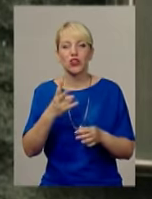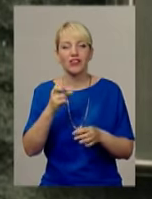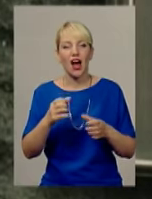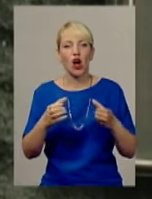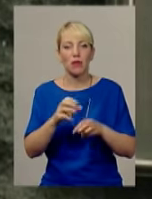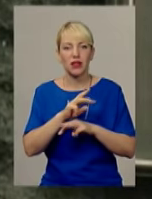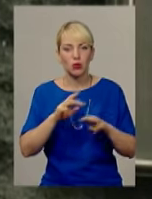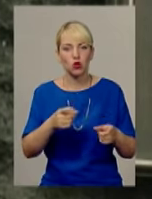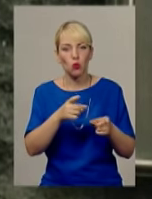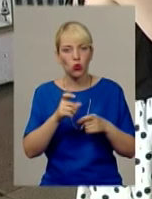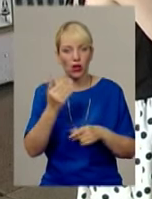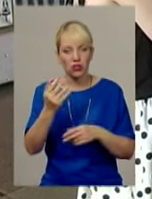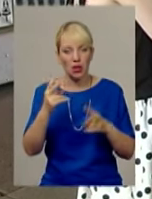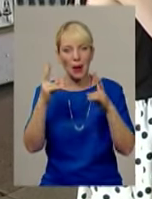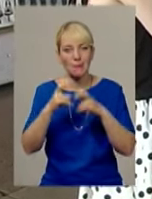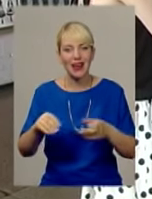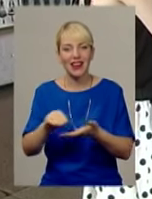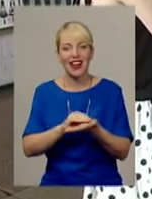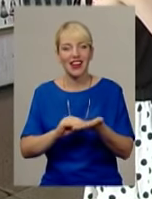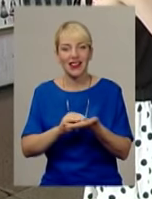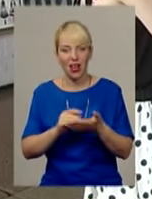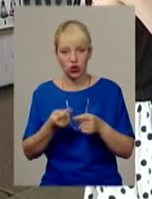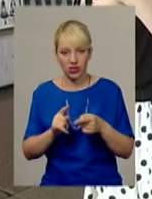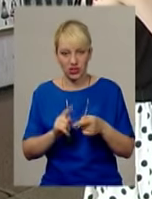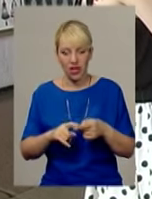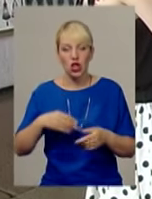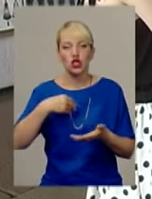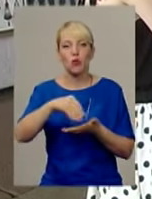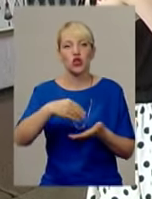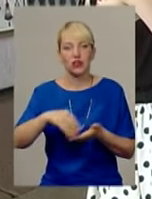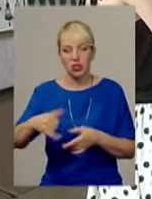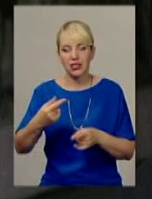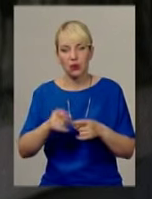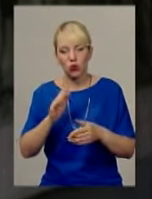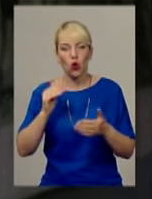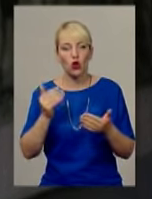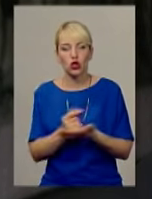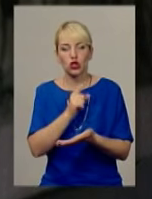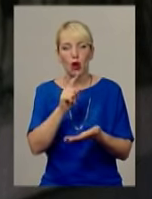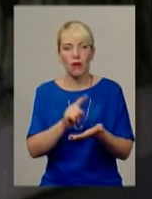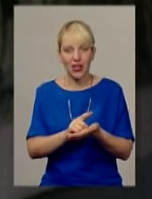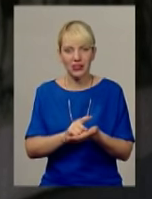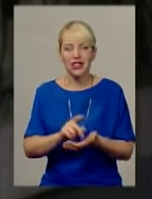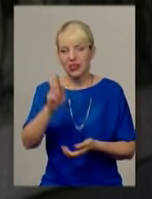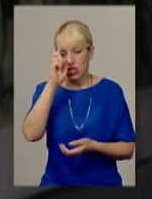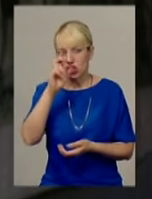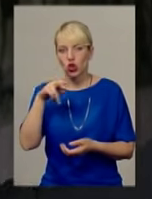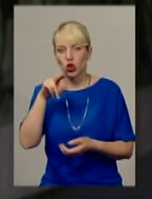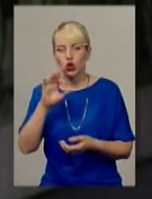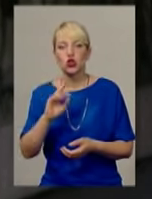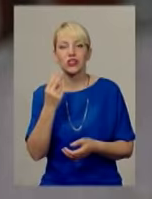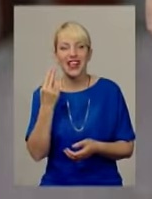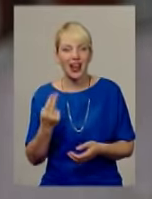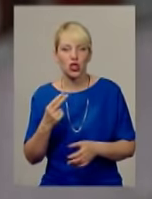оновити споживчий кошик українців. Фахівці переконують, що це призведе до оновлення зобов'язань держави щодо соціального захисту своїх громадян.